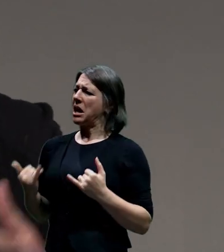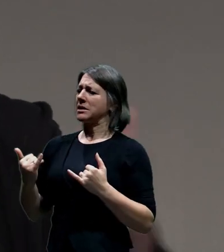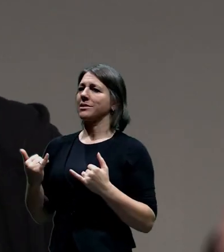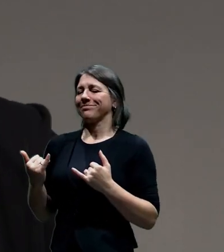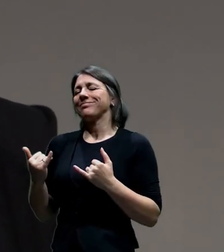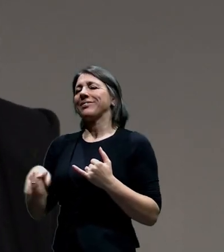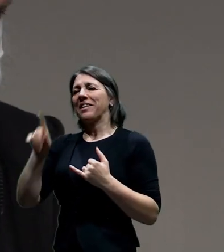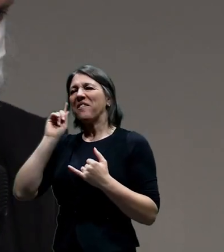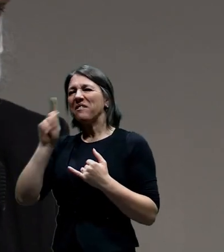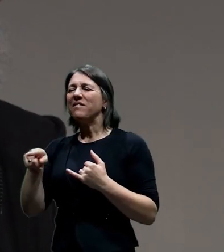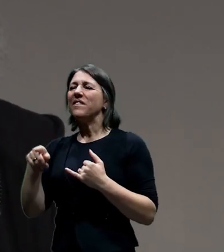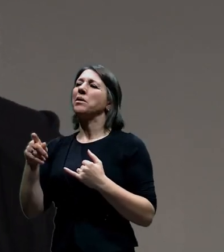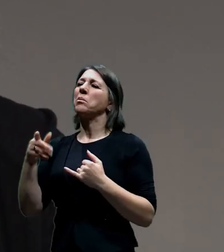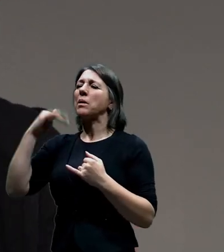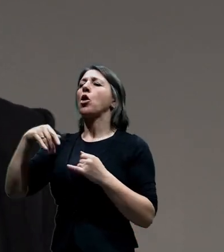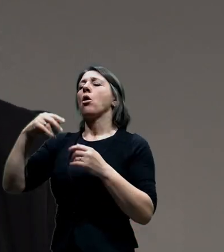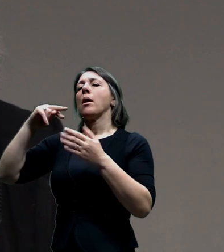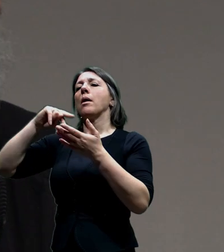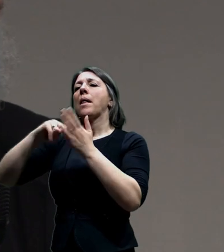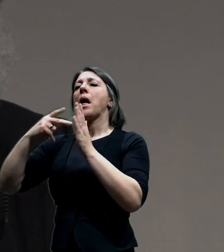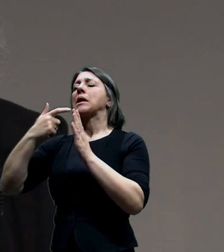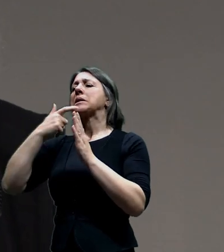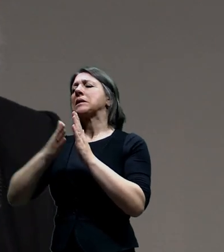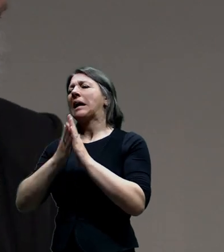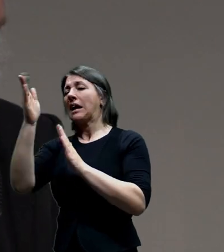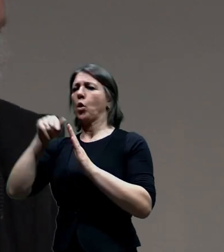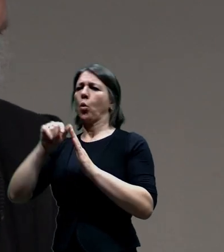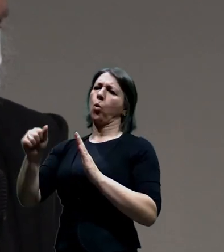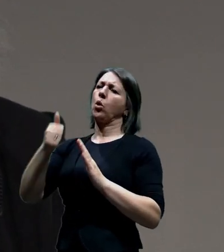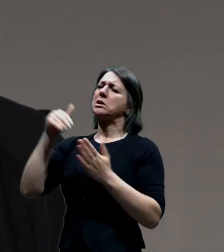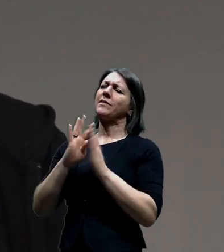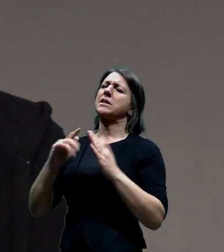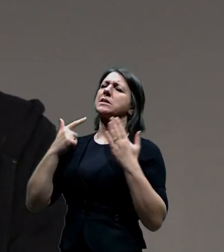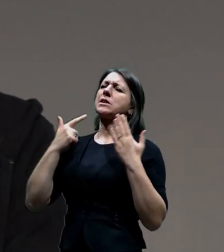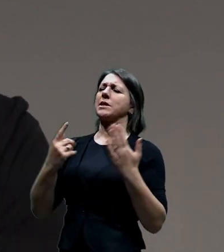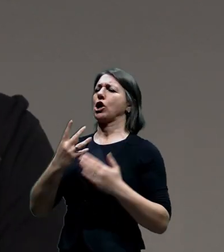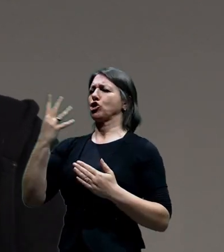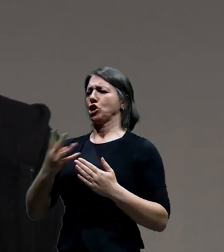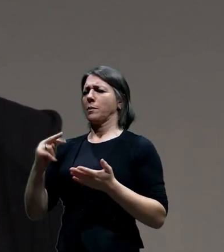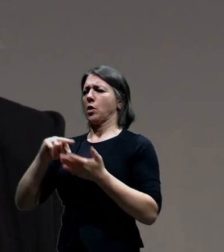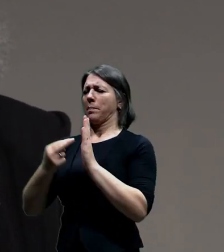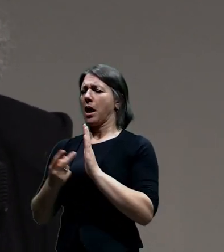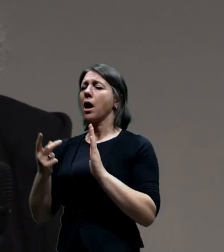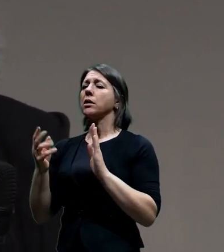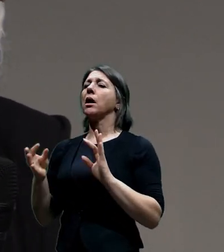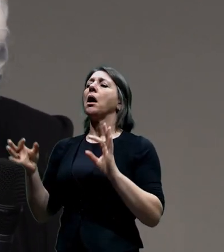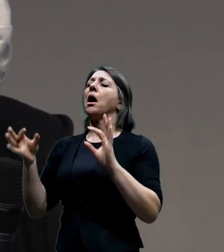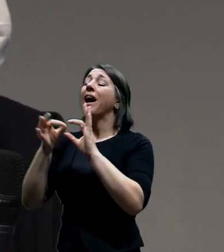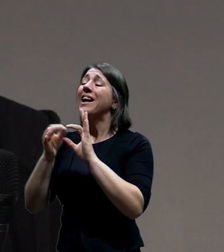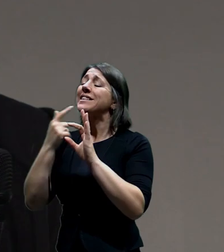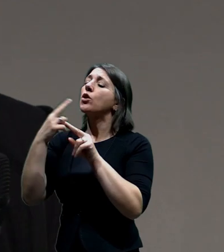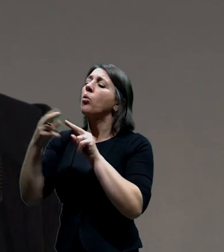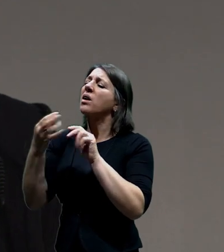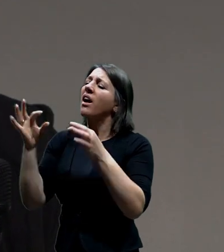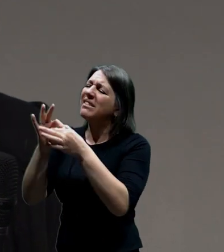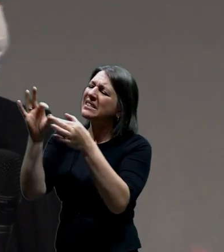jsme nakoncipovali zákos. Zákos prostě je z roku 74 plán, který nějakýma úpravama, tak ho tady prostě